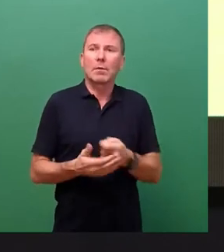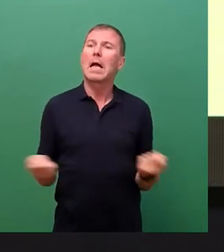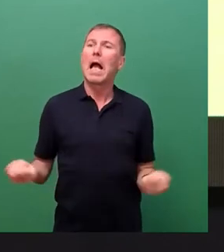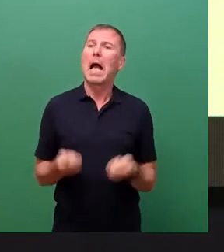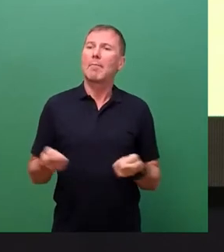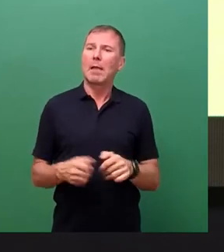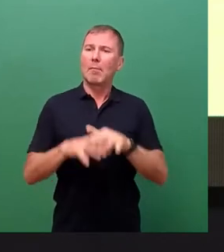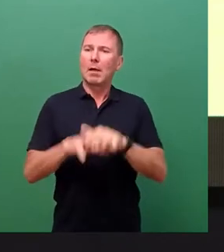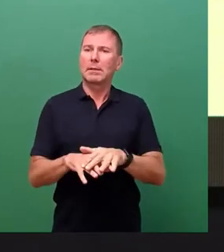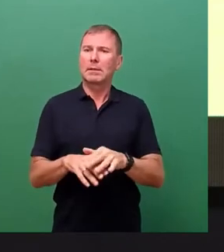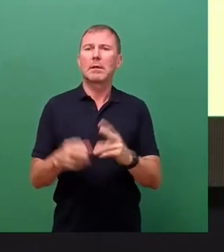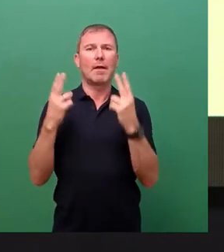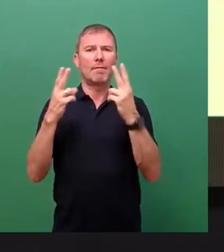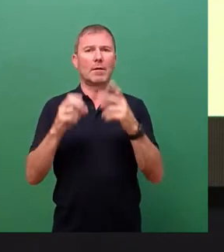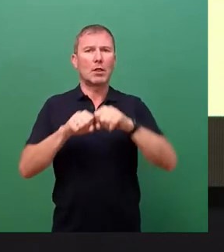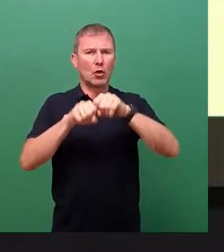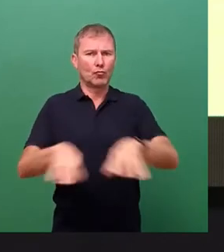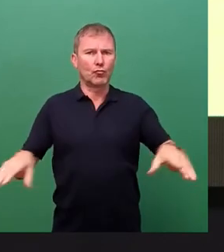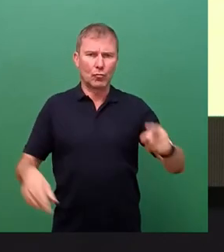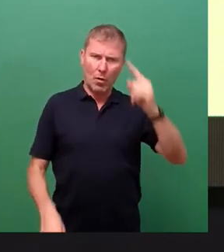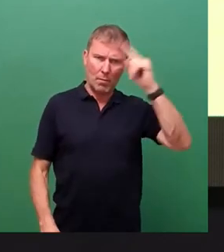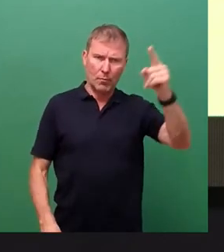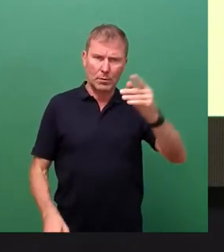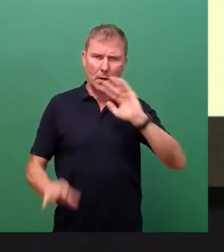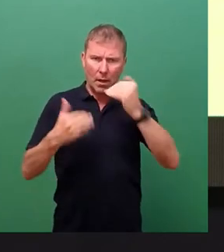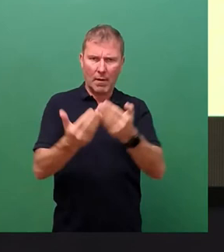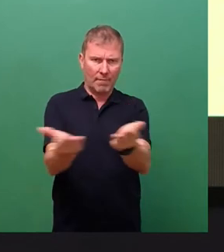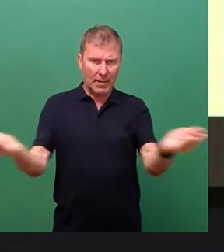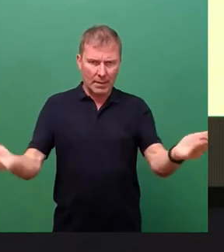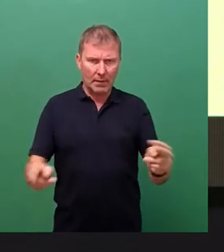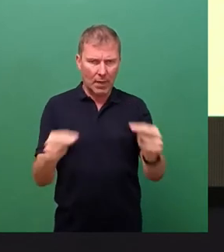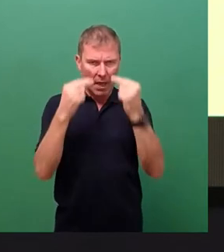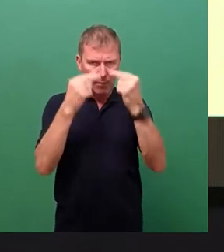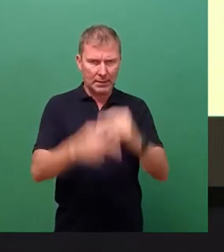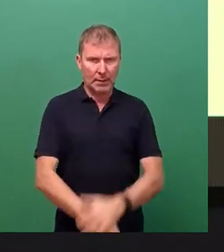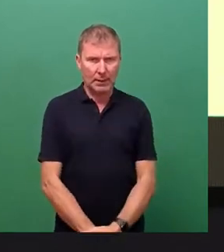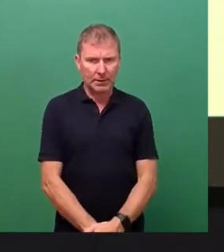systemkritischen Infrastruktur bewusst. Vielen Dank für Ihre Aufmerksamkeit.